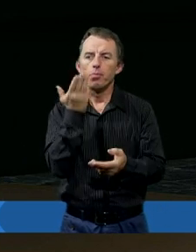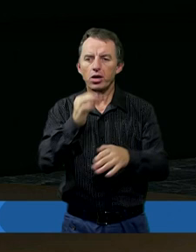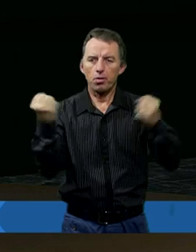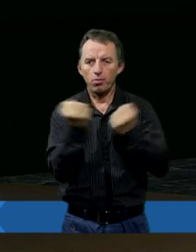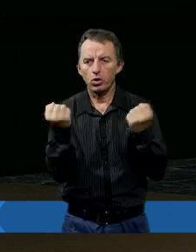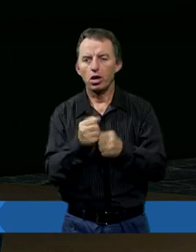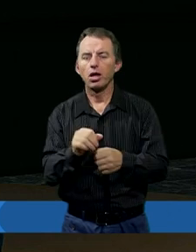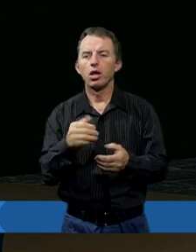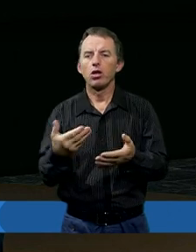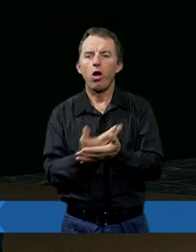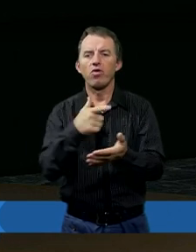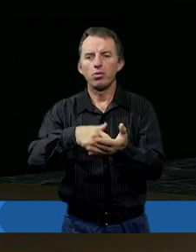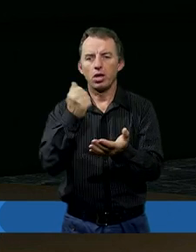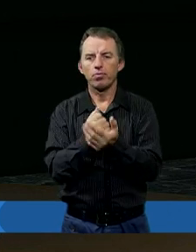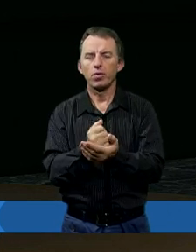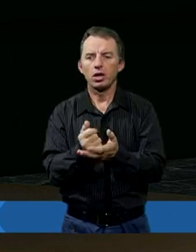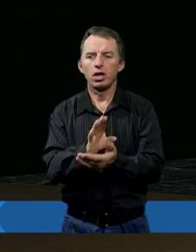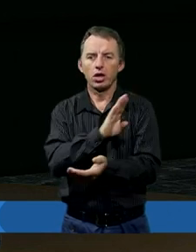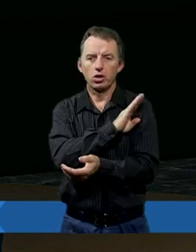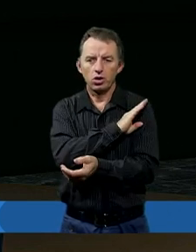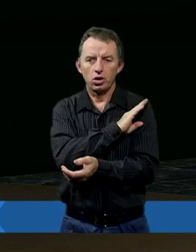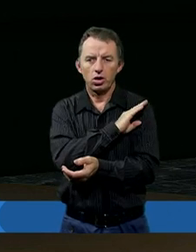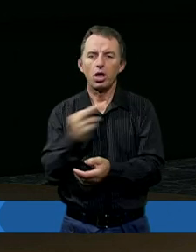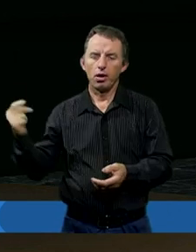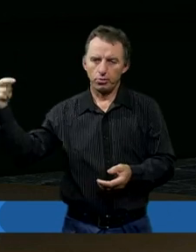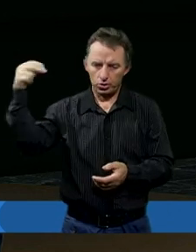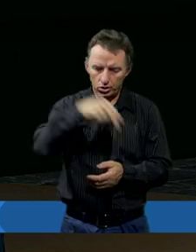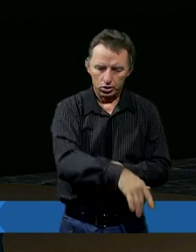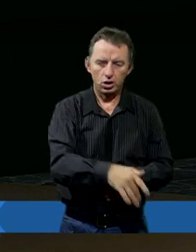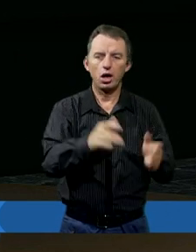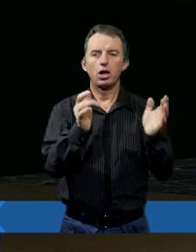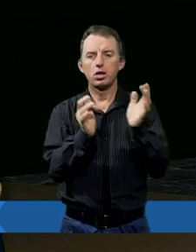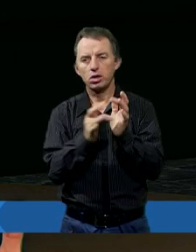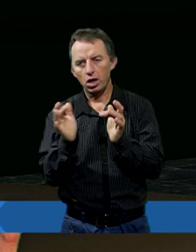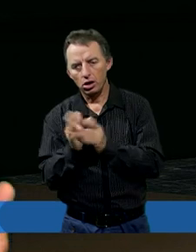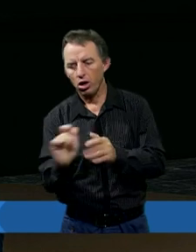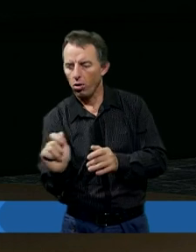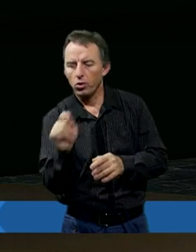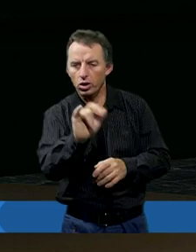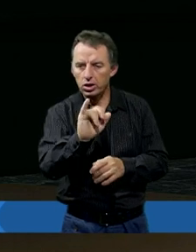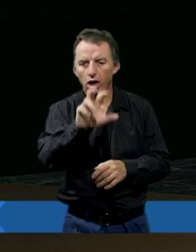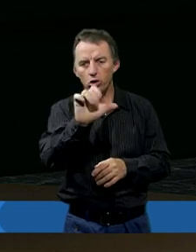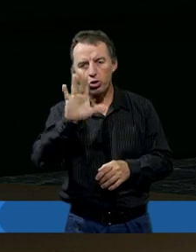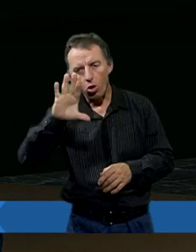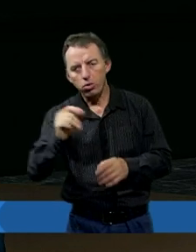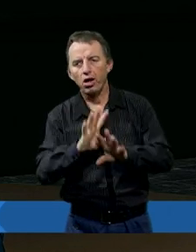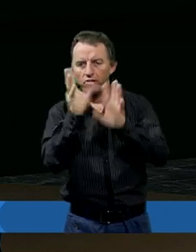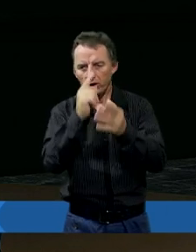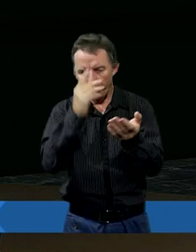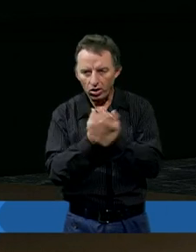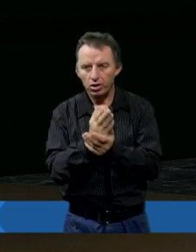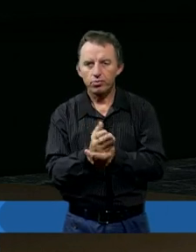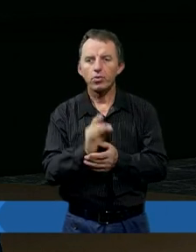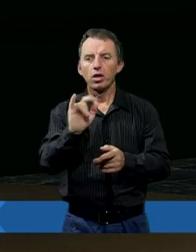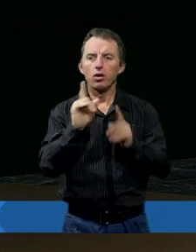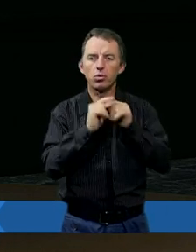bardzo mocno w Nowym Testamencie. Nie zaginie, bo przyjdzie Jezus Chrystus, który go wzbudzi i Jego i wszystkich wierzących. I Jego